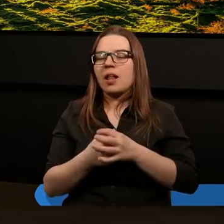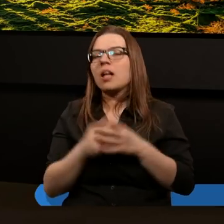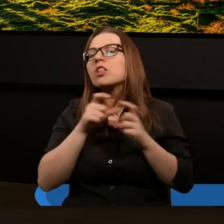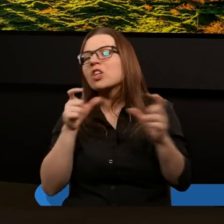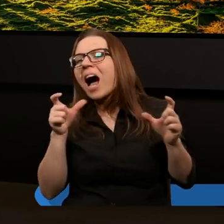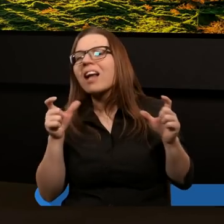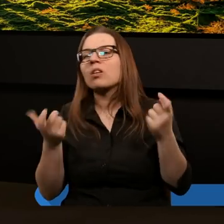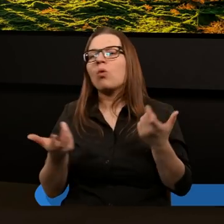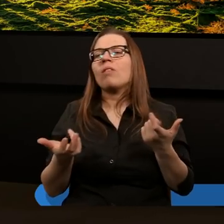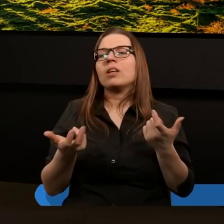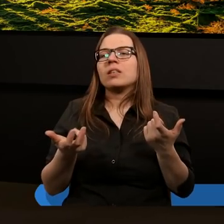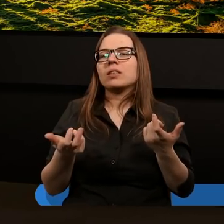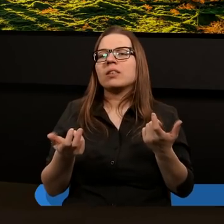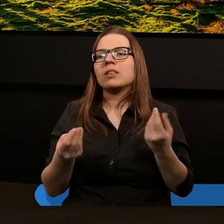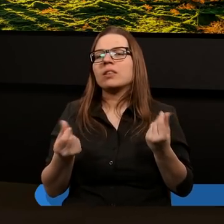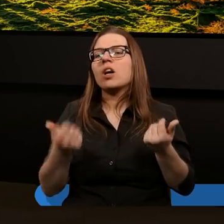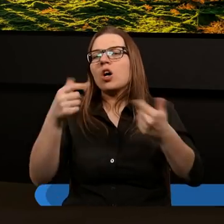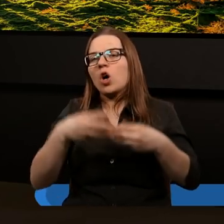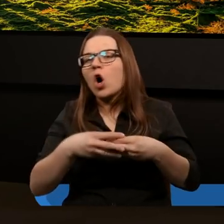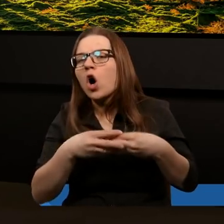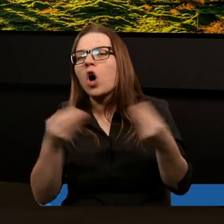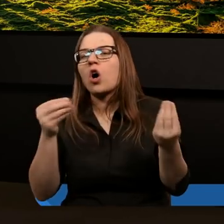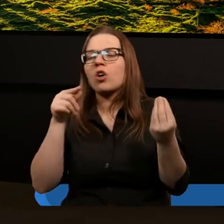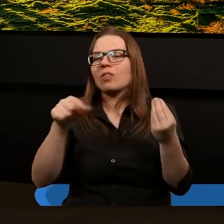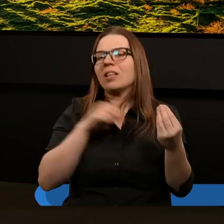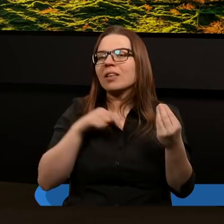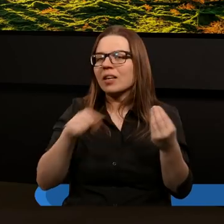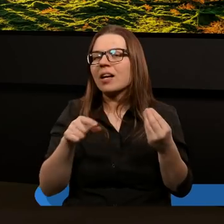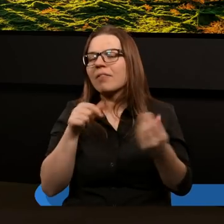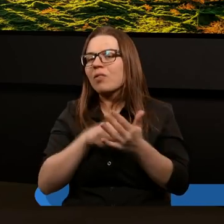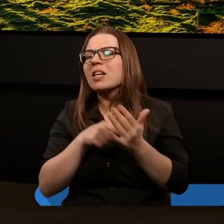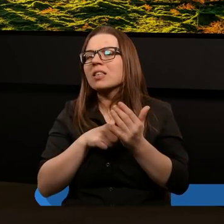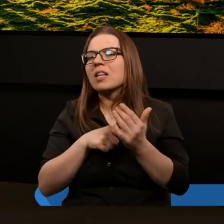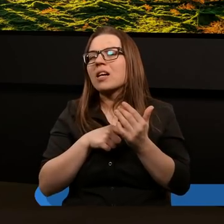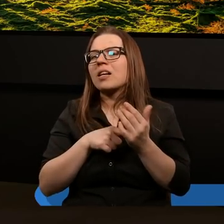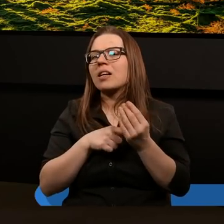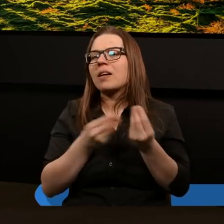rozwija się właśnie takie